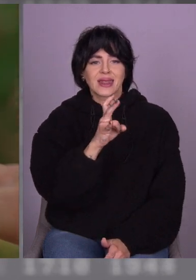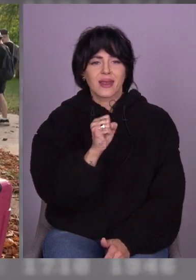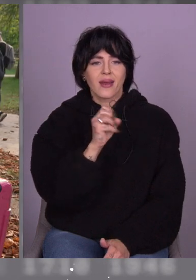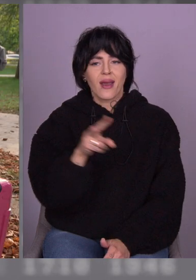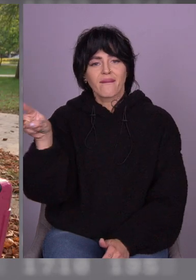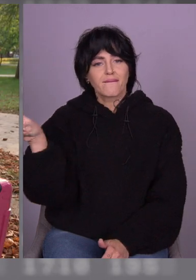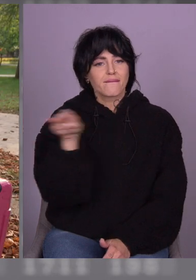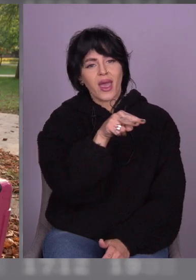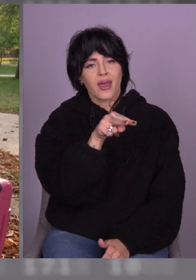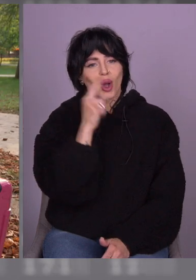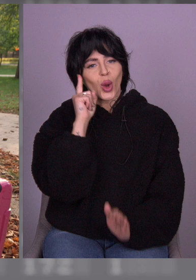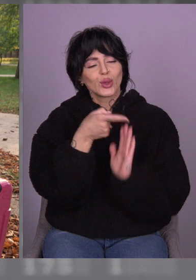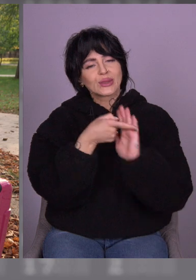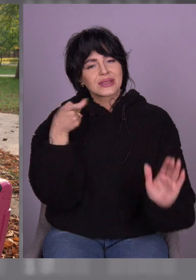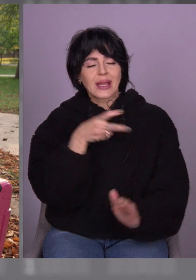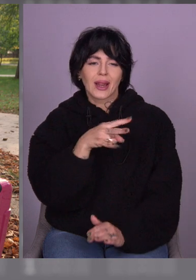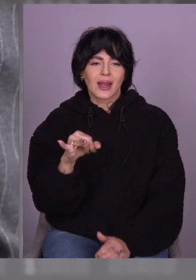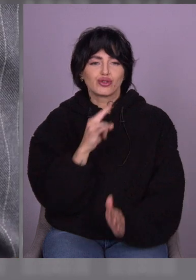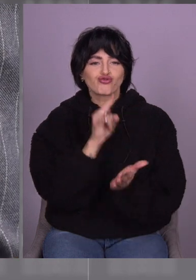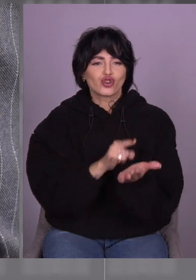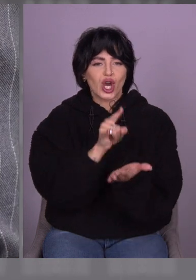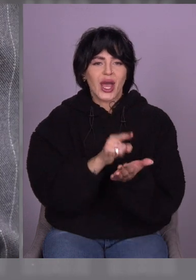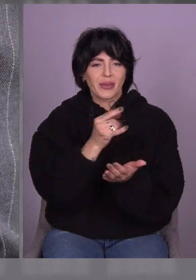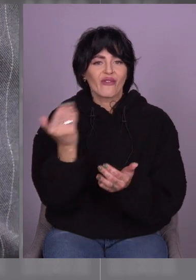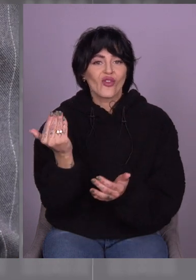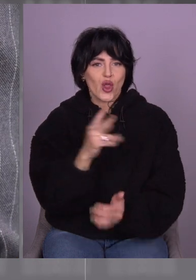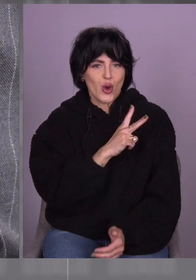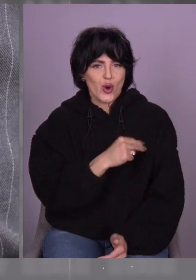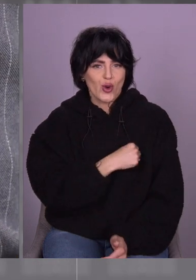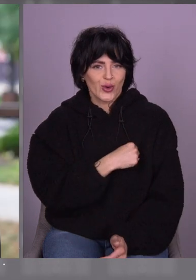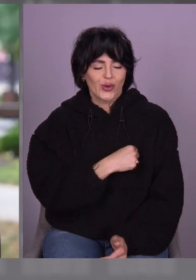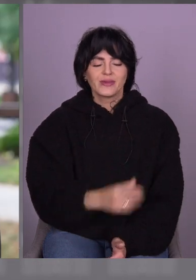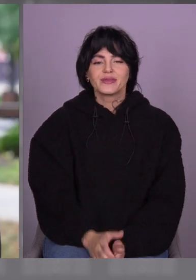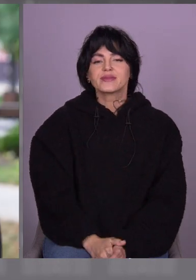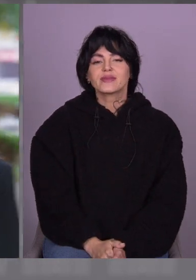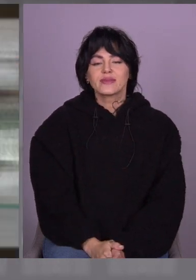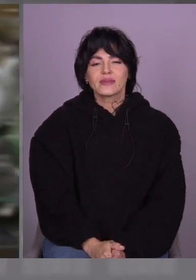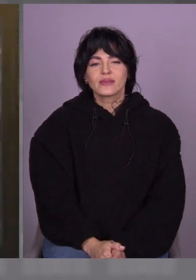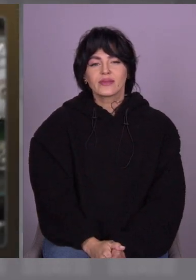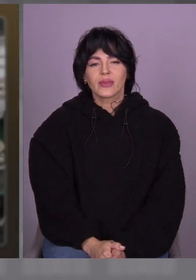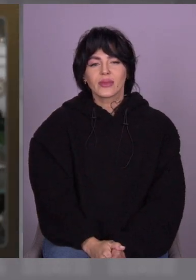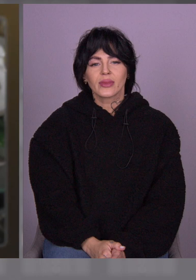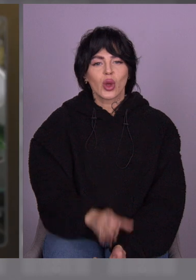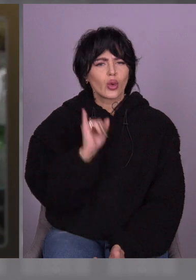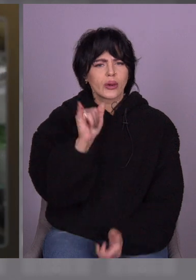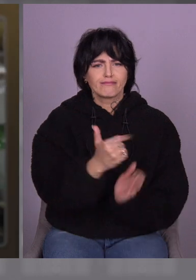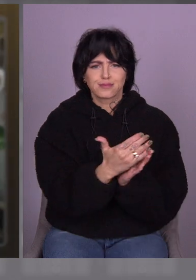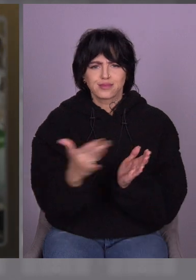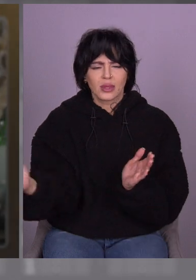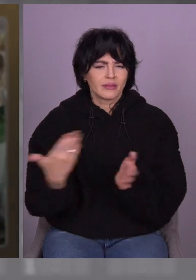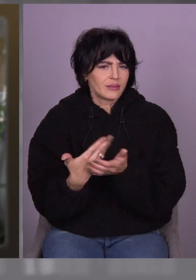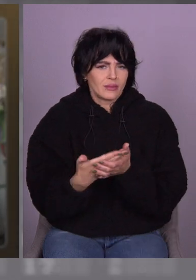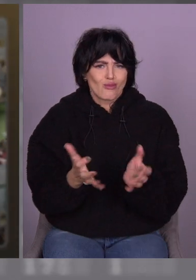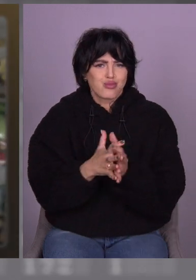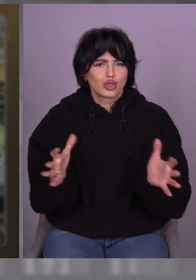Хотіла, щоб ви почупили. Мені здається, отак буде в самий раз. У нього велика колекція жаб. Більше ста, мабуть.